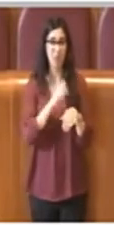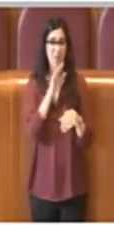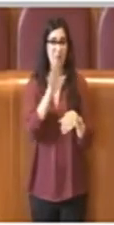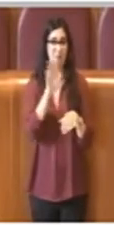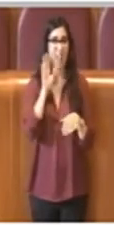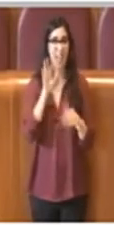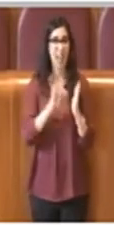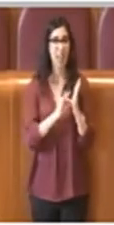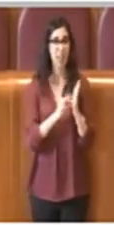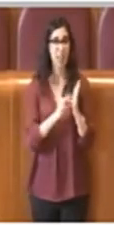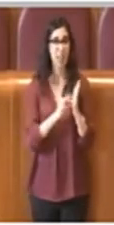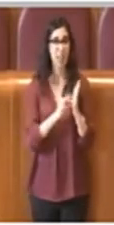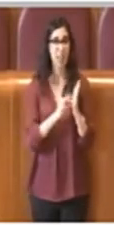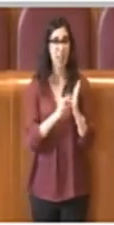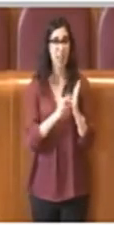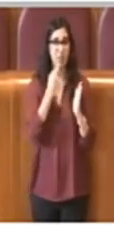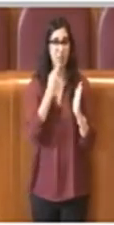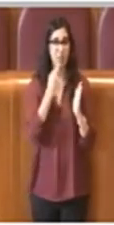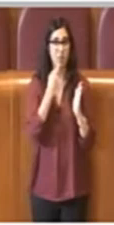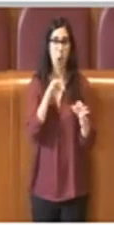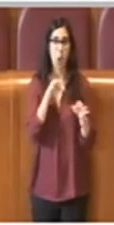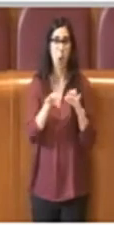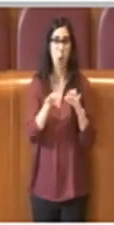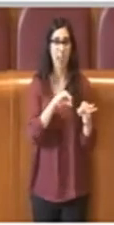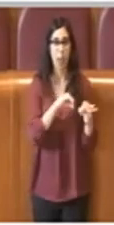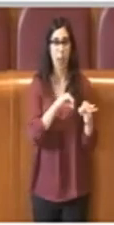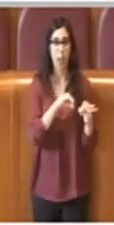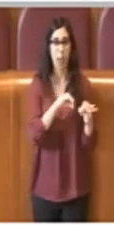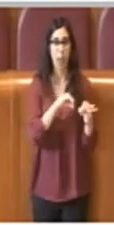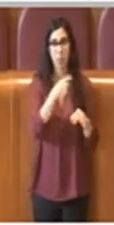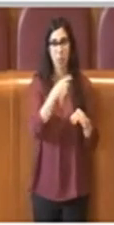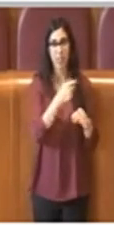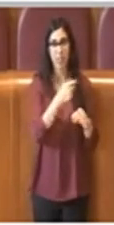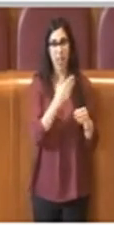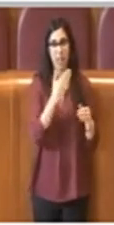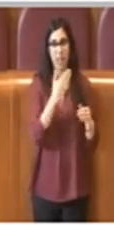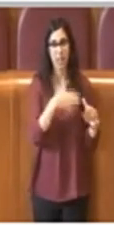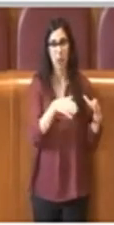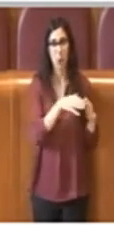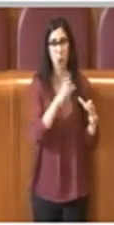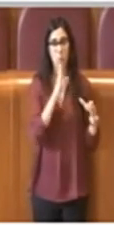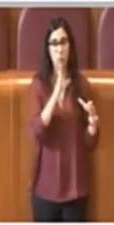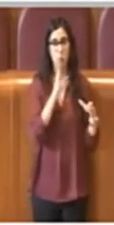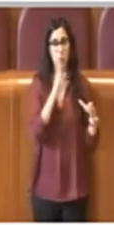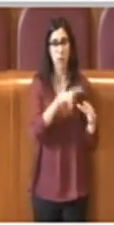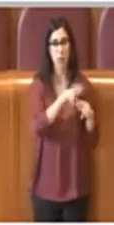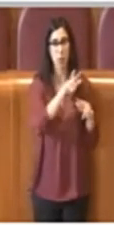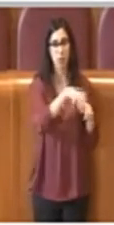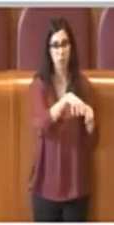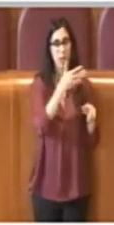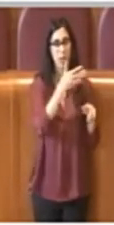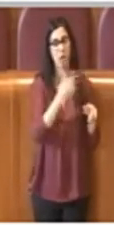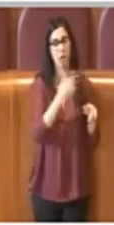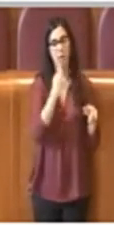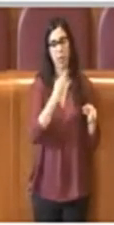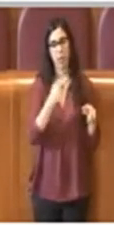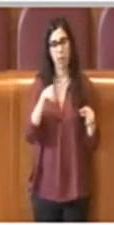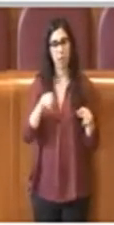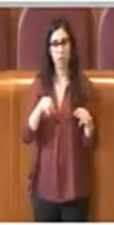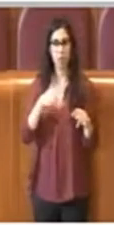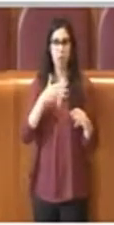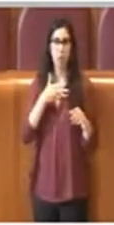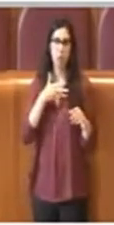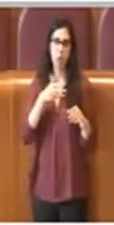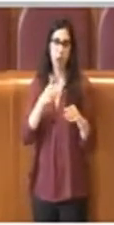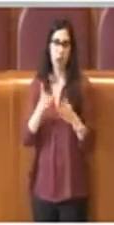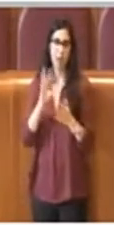coordinamento dei presidenti delle consulte municipali che come abbiamo detto è stato sostituito appunto col coordinamento dalla loro